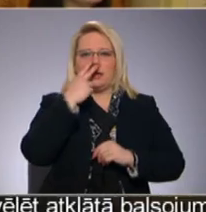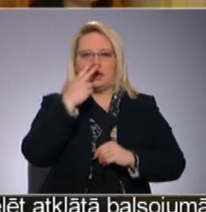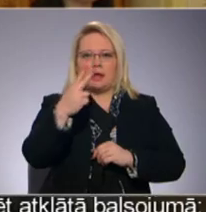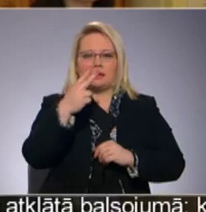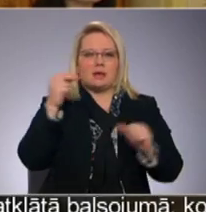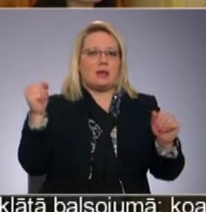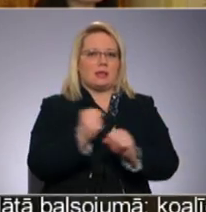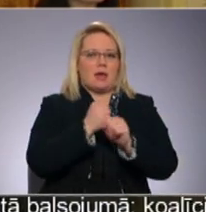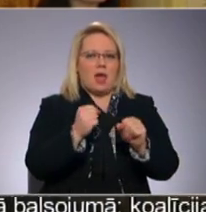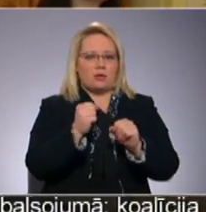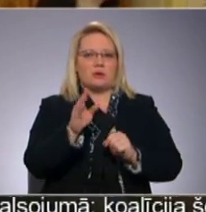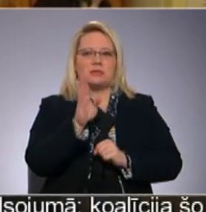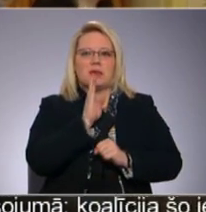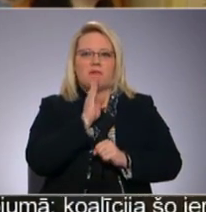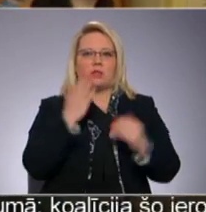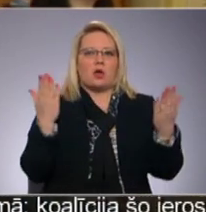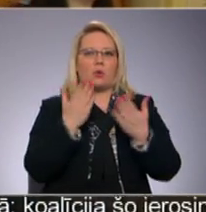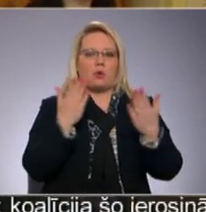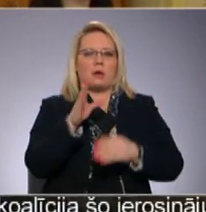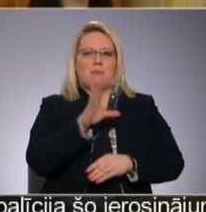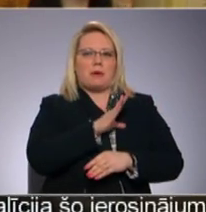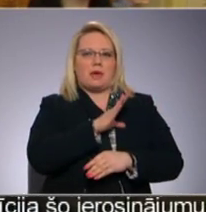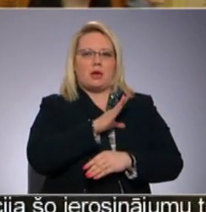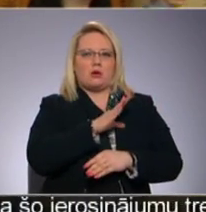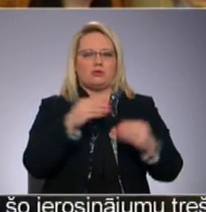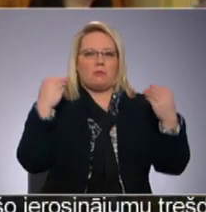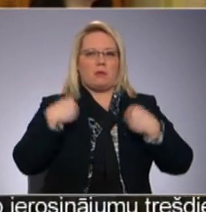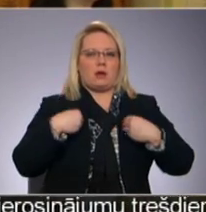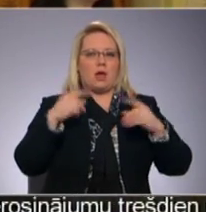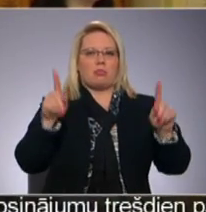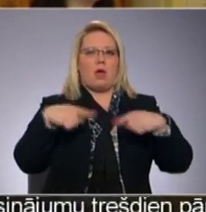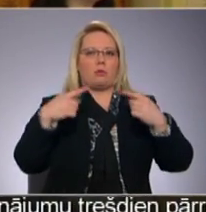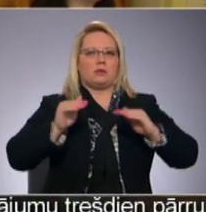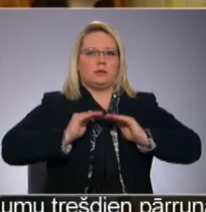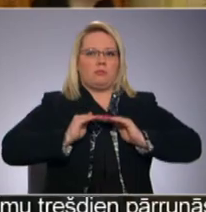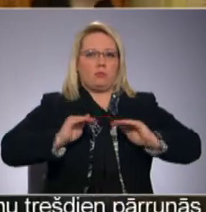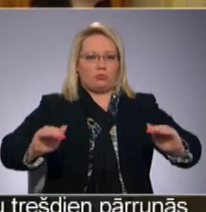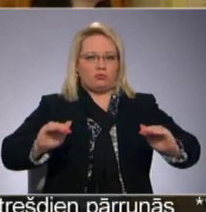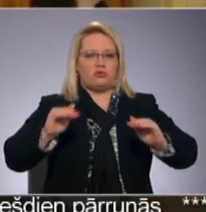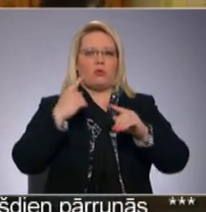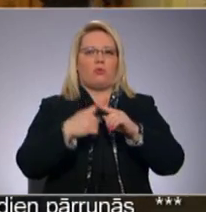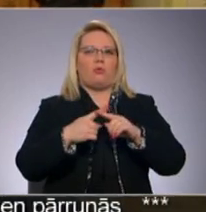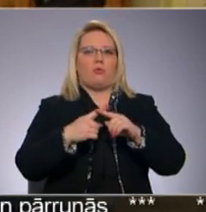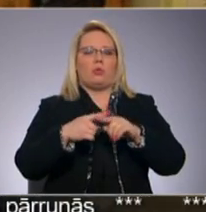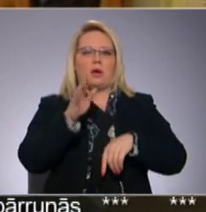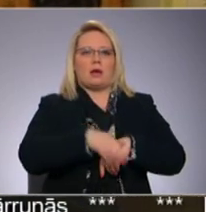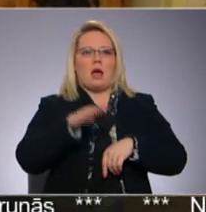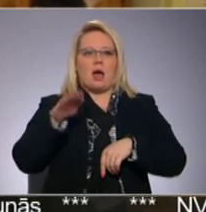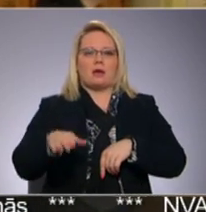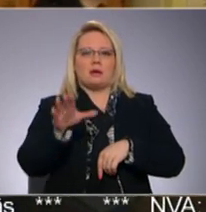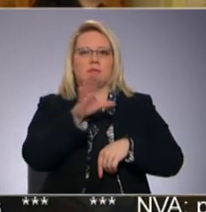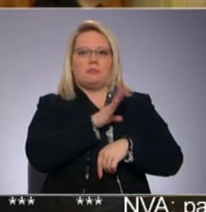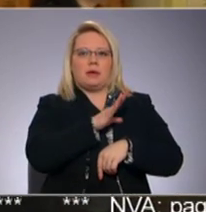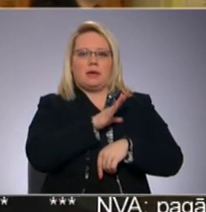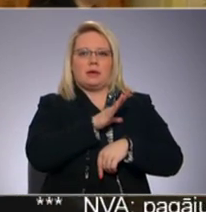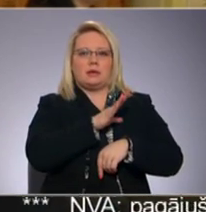jāņos, sievietai, kurai ir bijuši mugurā tautiski brūņģi un kājās ir bijušas